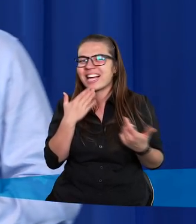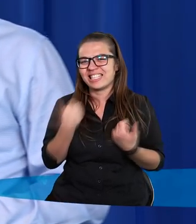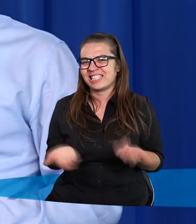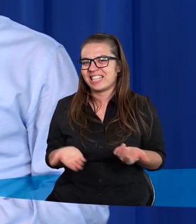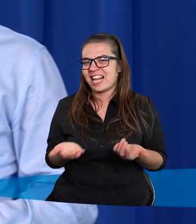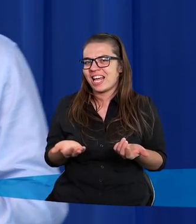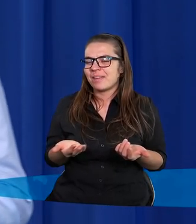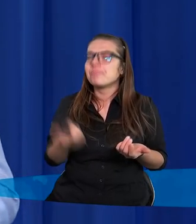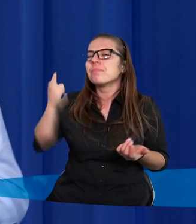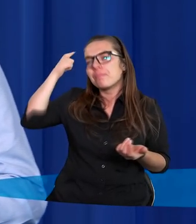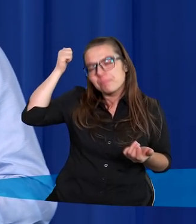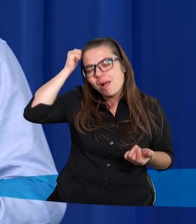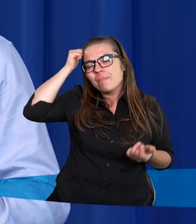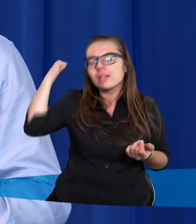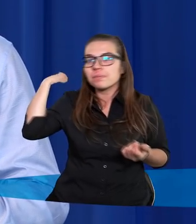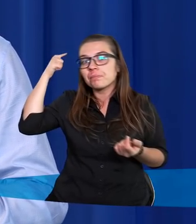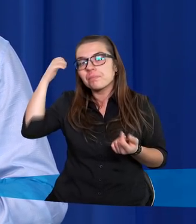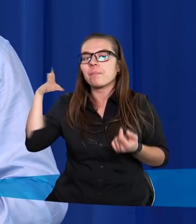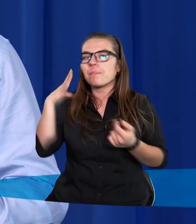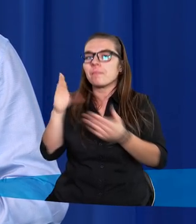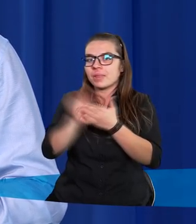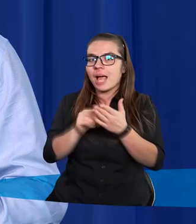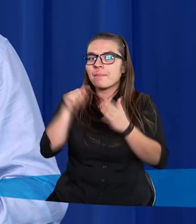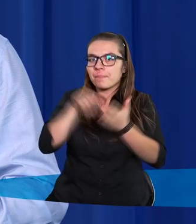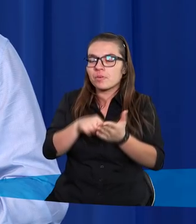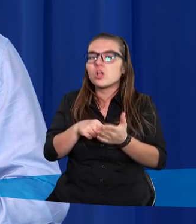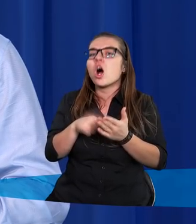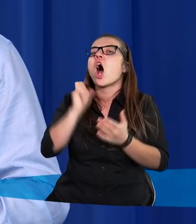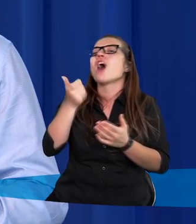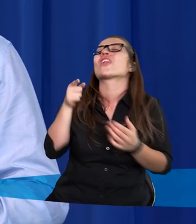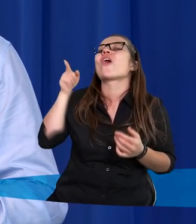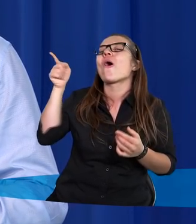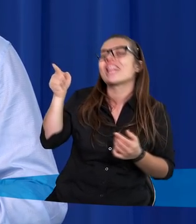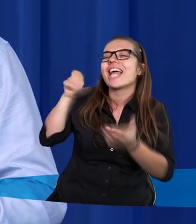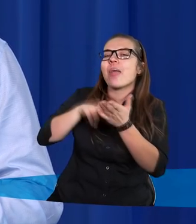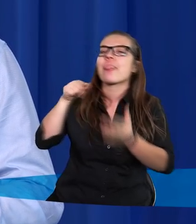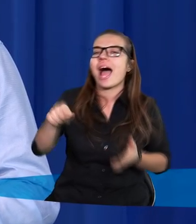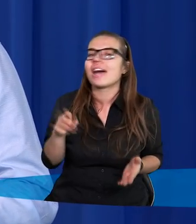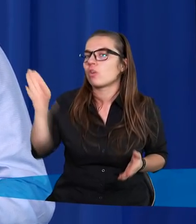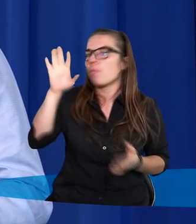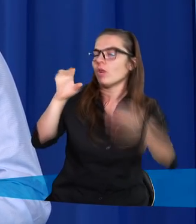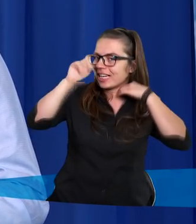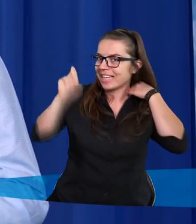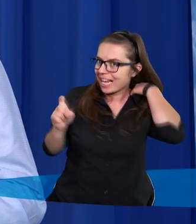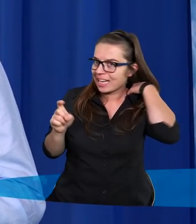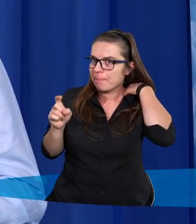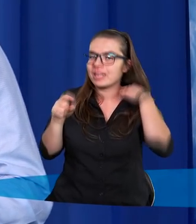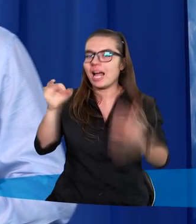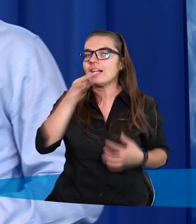I pamiętam, doszedłem do punktu, w którym napisałem i co ty na to, Boże? Znak zapytania.